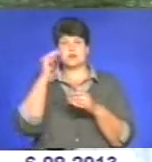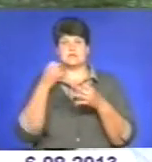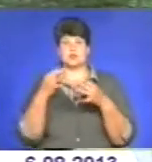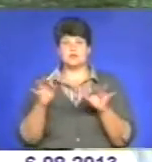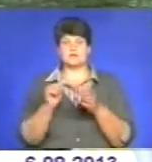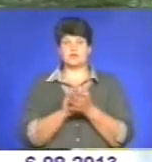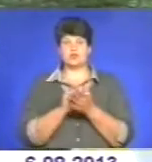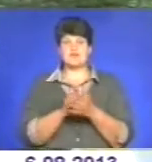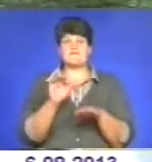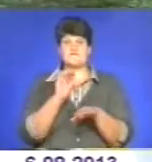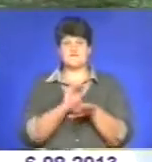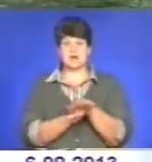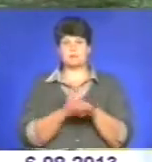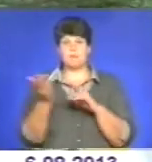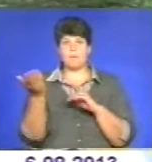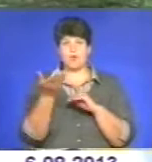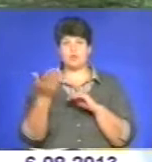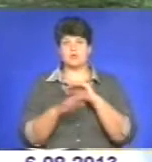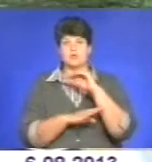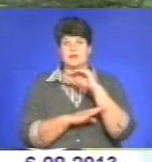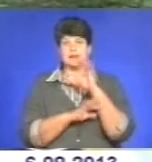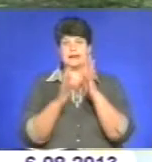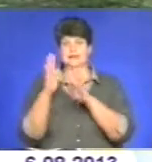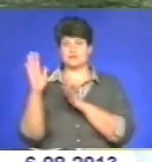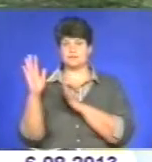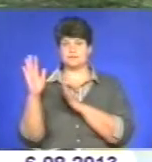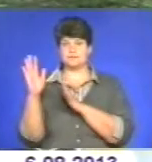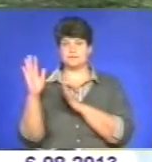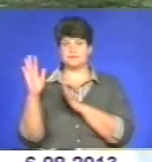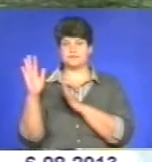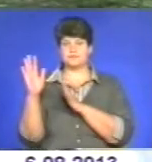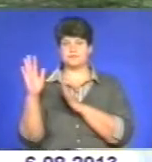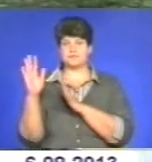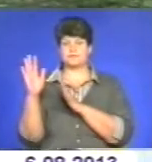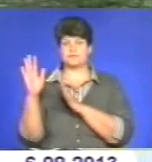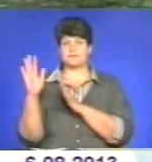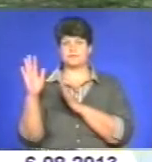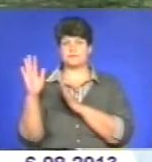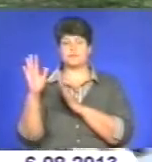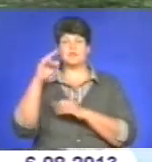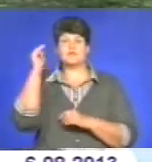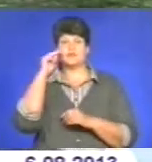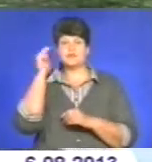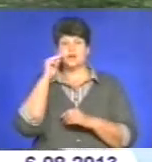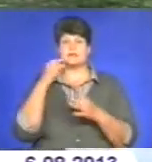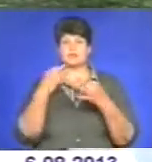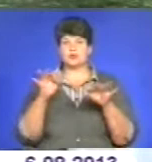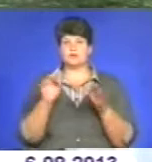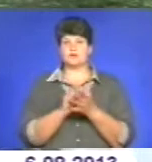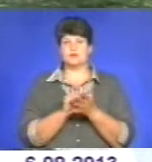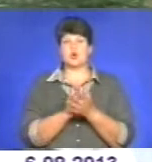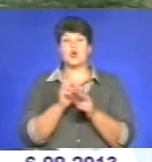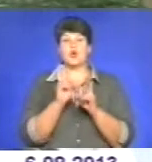На факт порубки даного лісу вивчаються дозвільні документи.